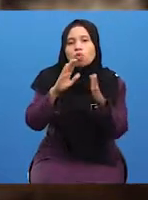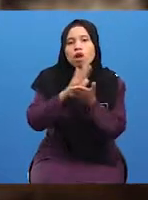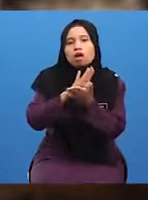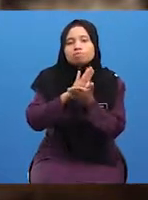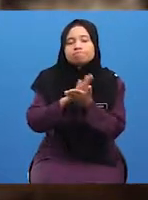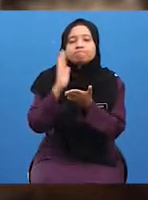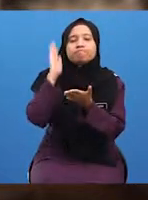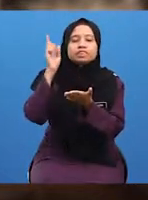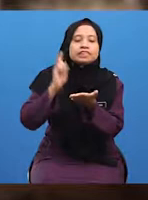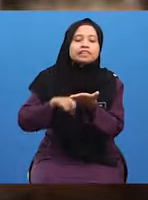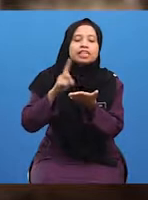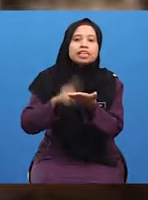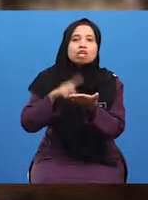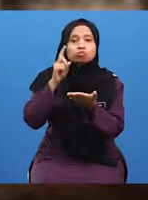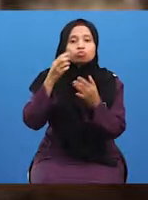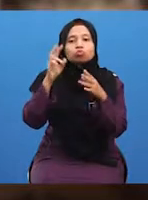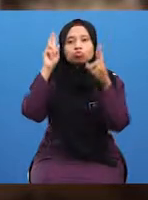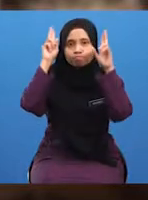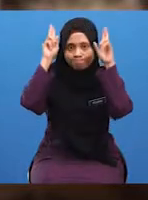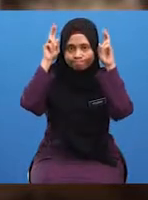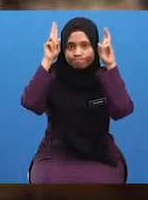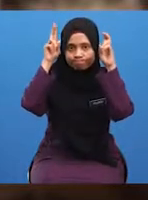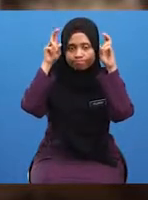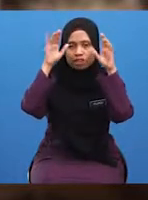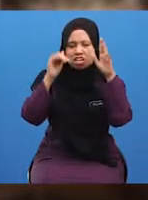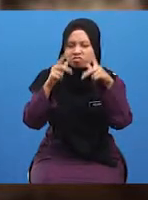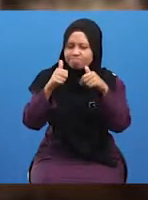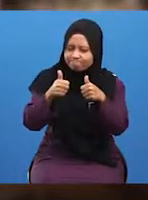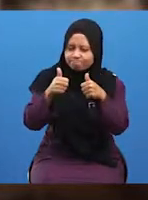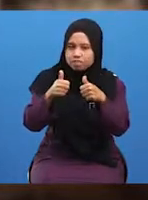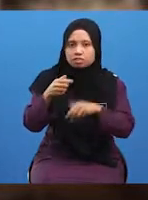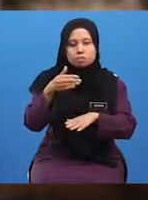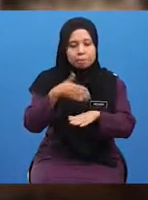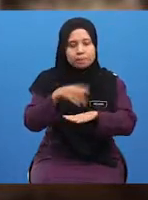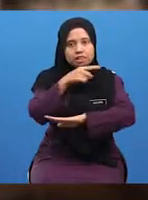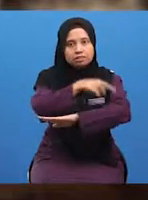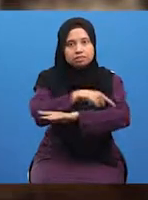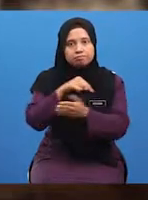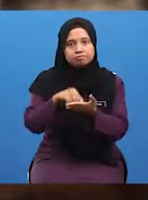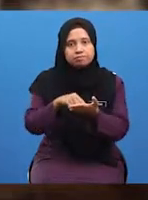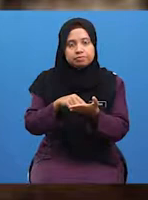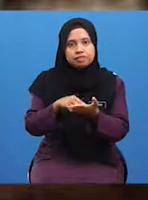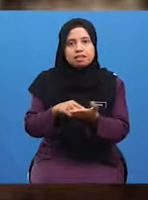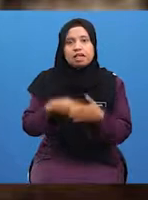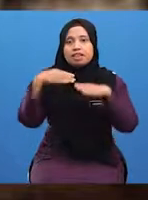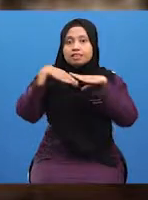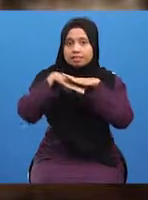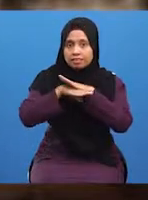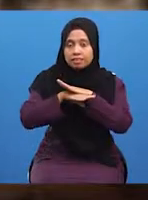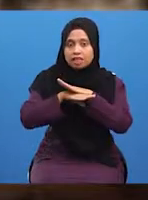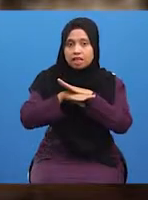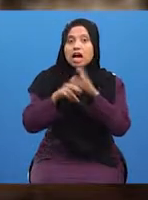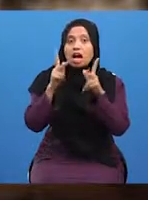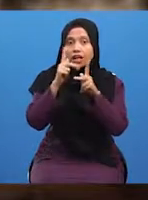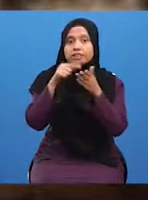membincangkan satu topik yang sangat menarik pada hari ini. Dalam episod